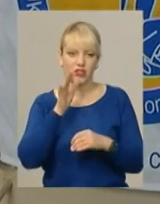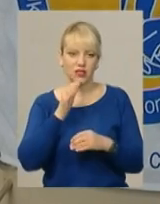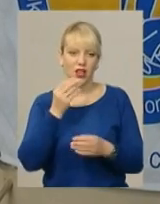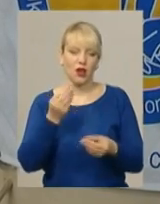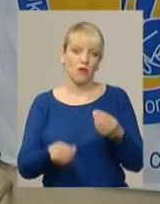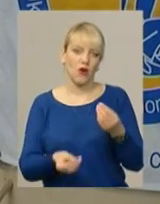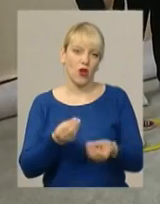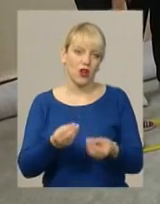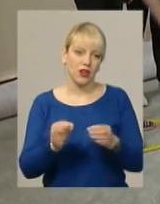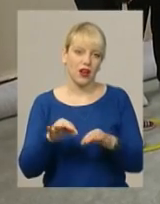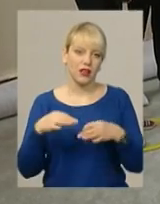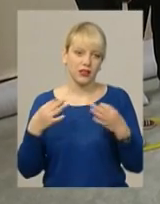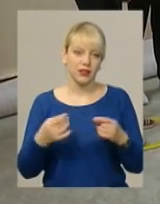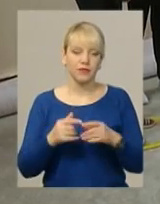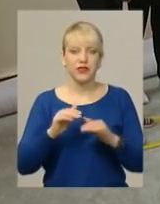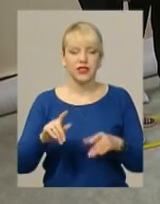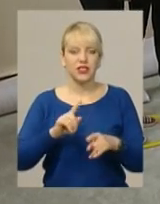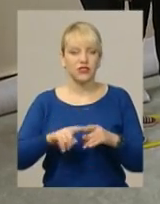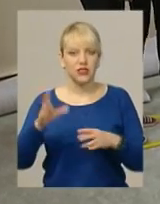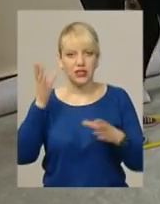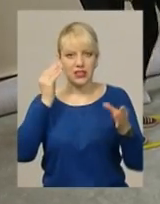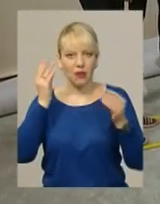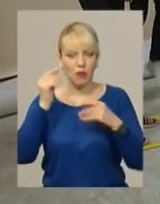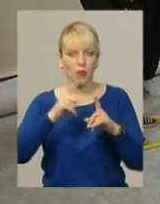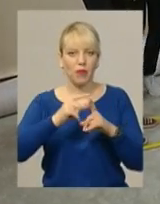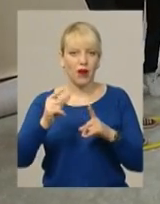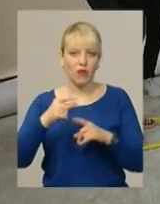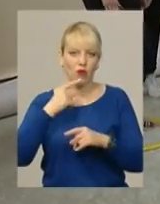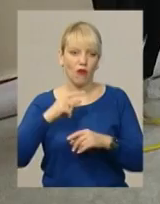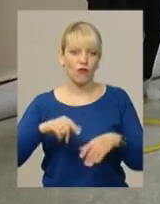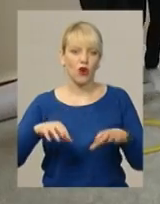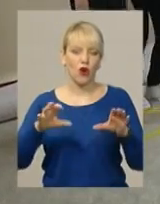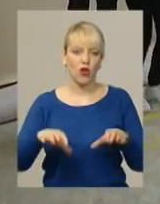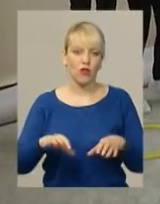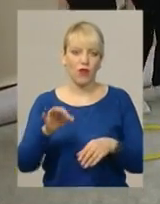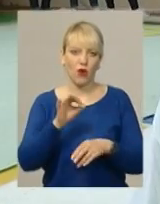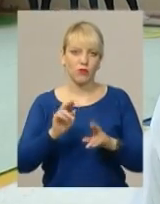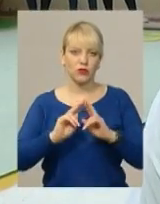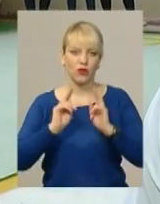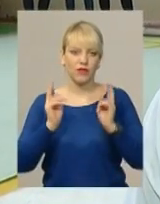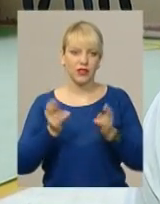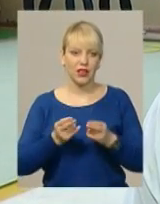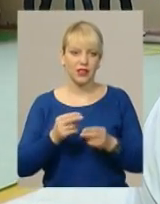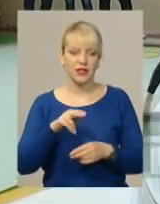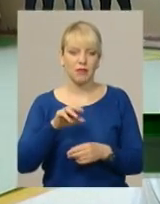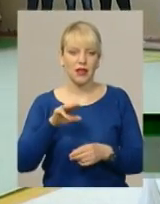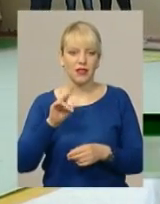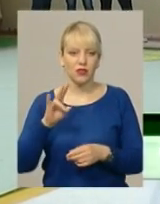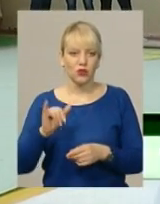пограти трошки. Діти швидко засвоюють правила, каже голова власної федерації Петанко Павло Білецький. Ця гра